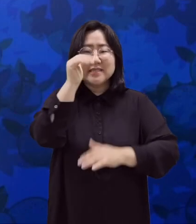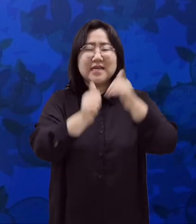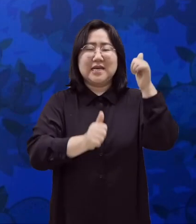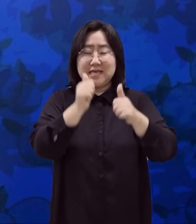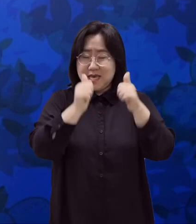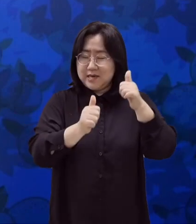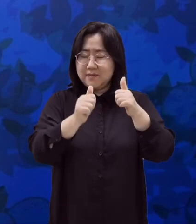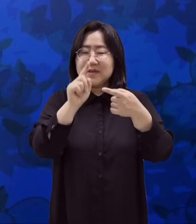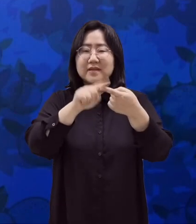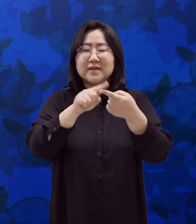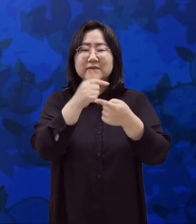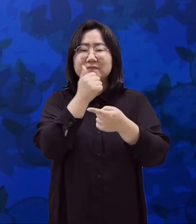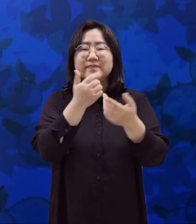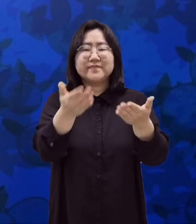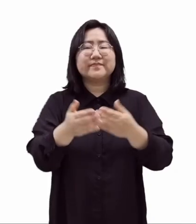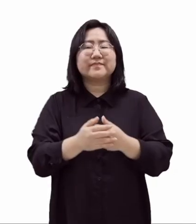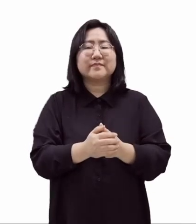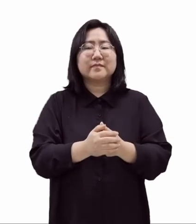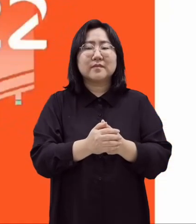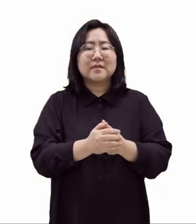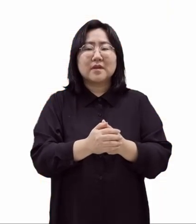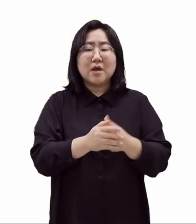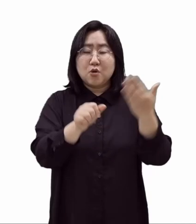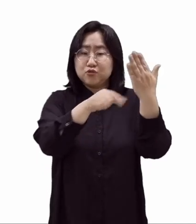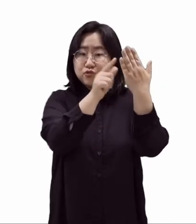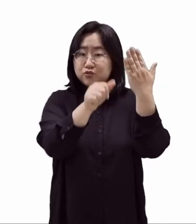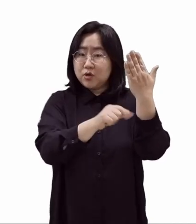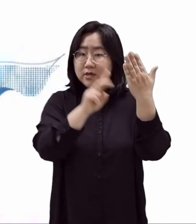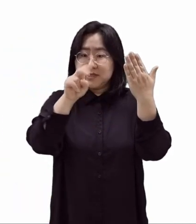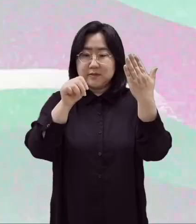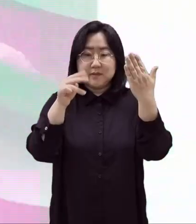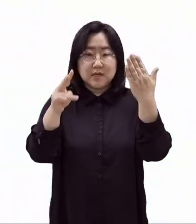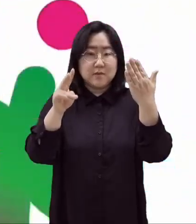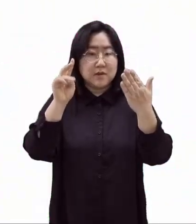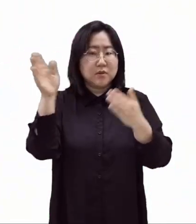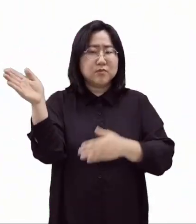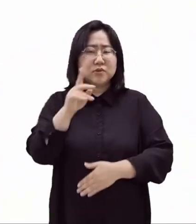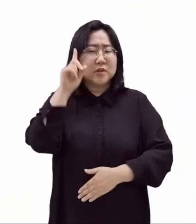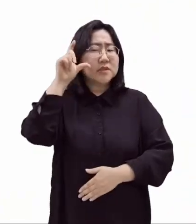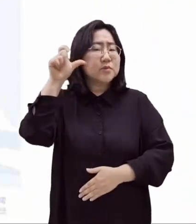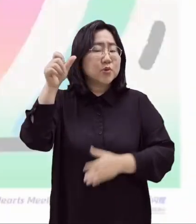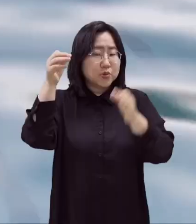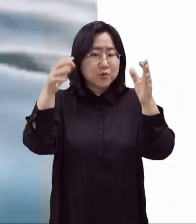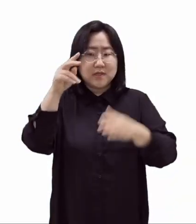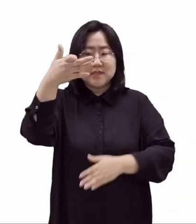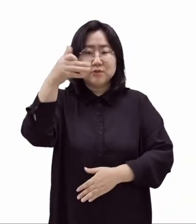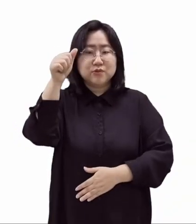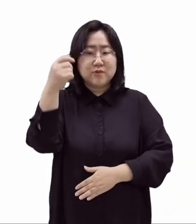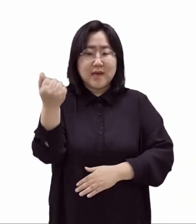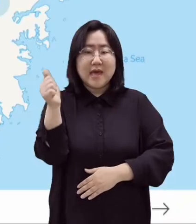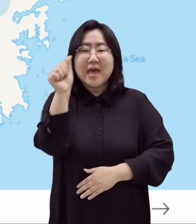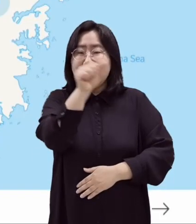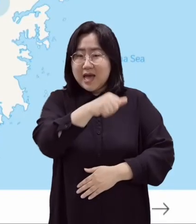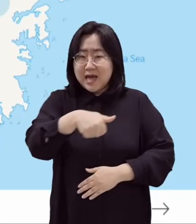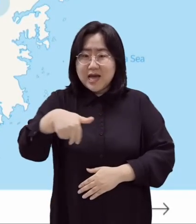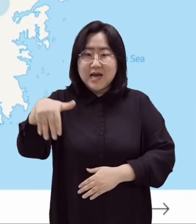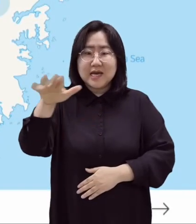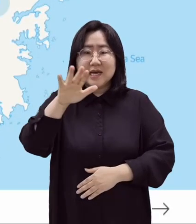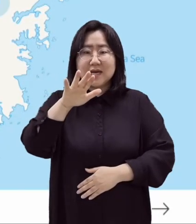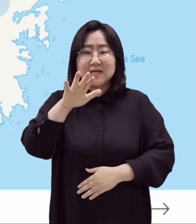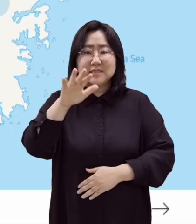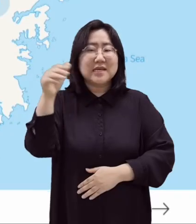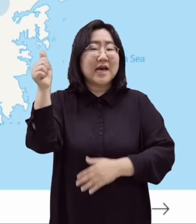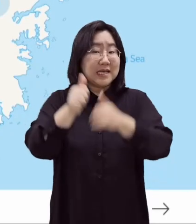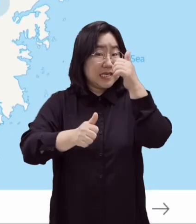전해드립니다. 오는 9월 23일부터 보름 동안 펼쳐지는 제19회 아시안게임 개최지인 중국